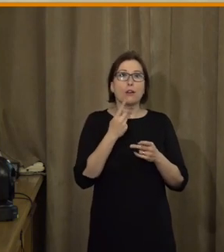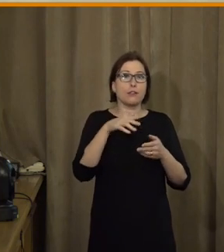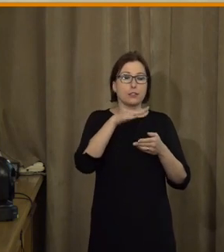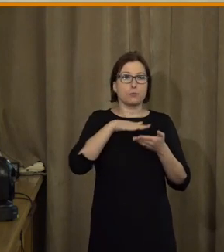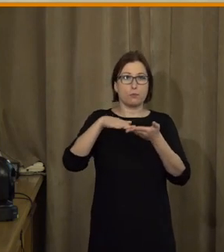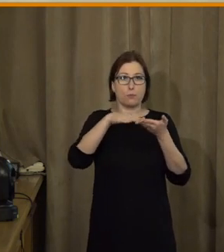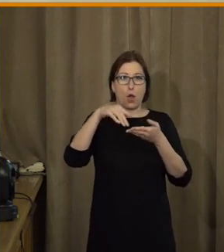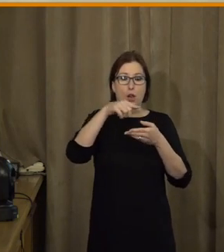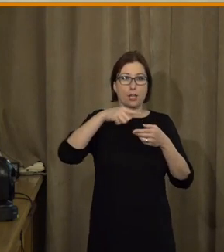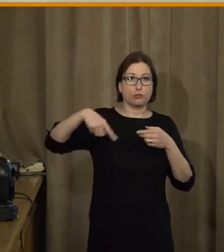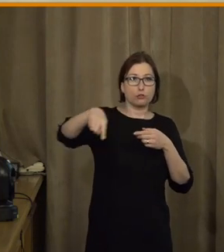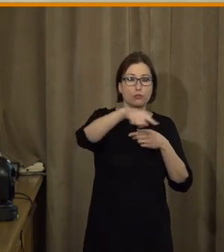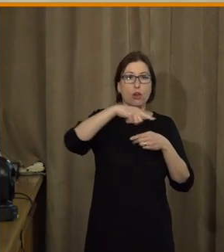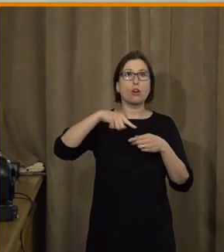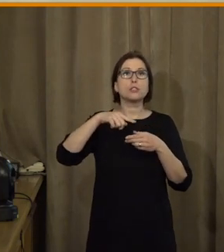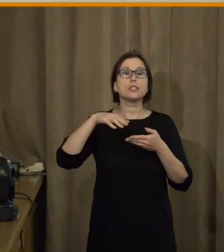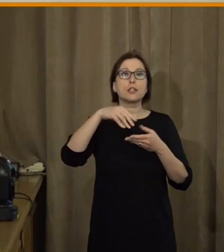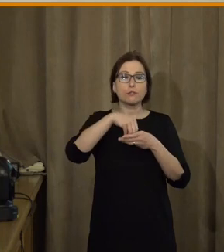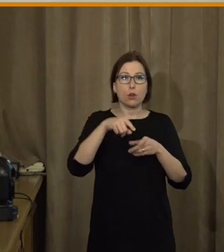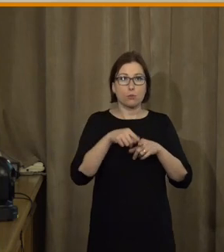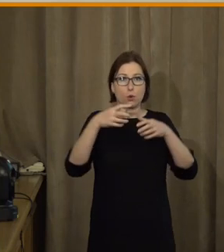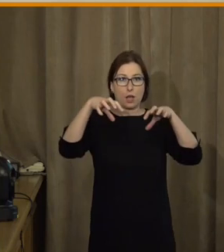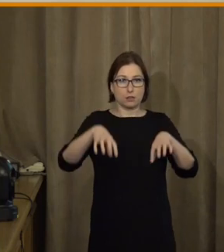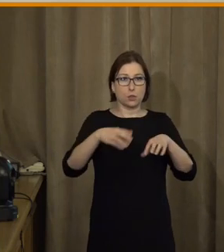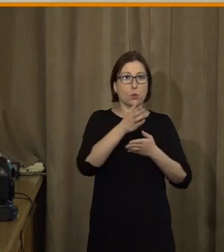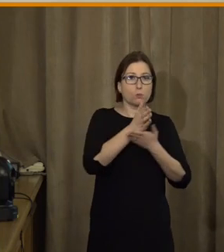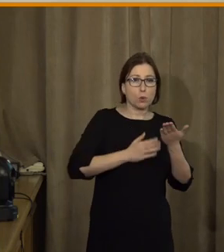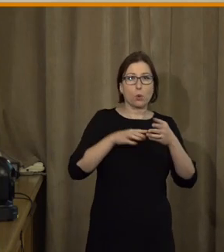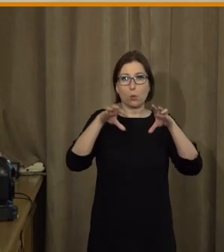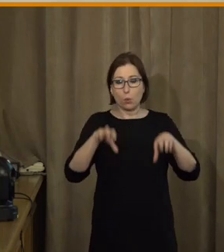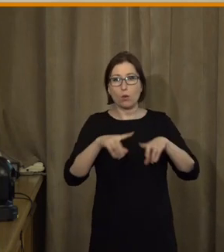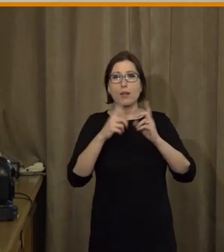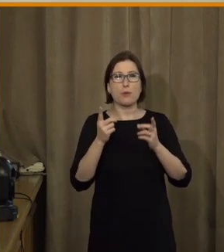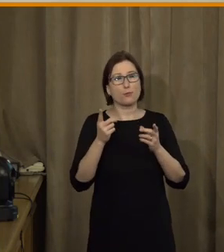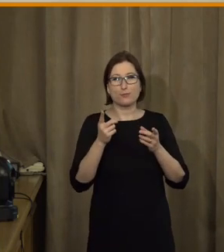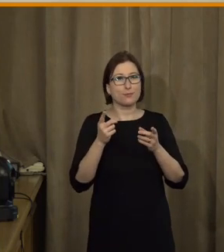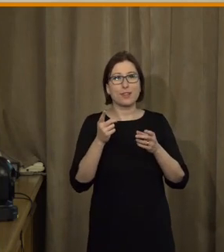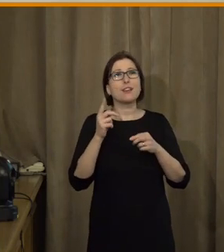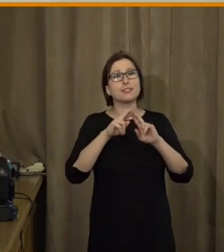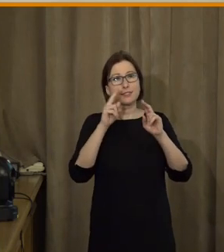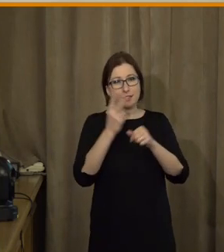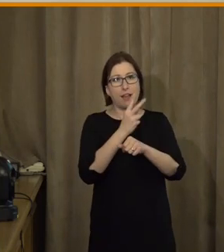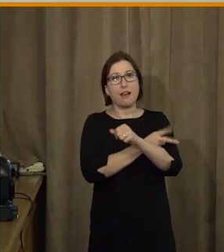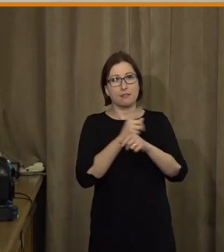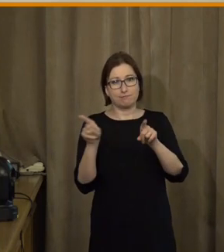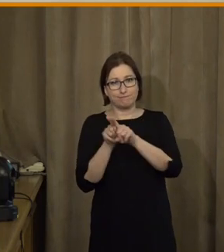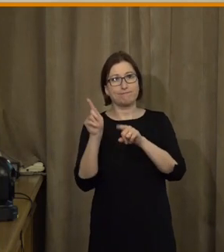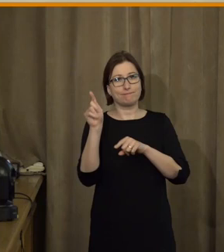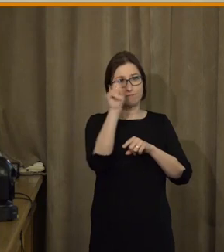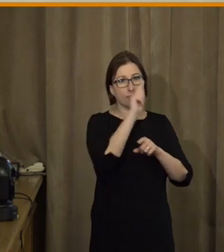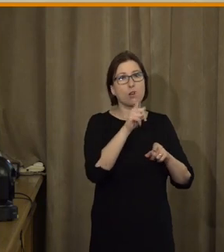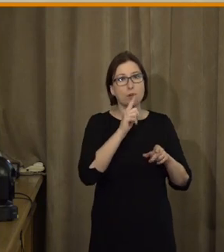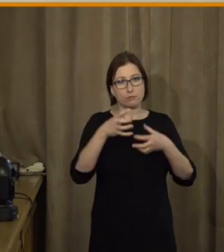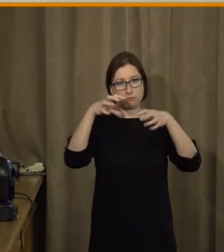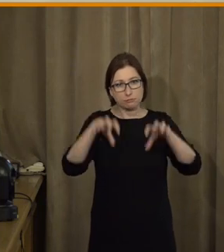té společnosti, jako říkám, že u nás je ta společnost půl na půl a tak dále, že je to i v řadě jiných zemích a že tenhle ten řez